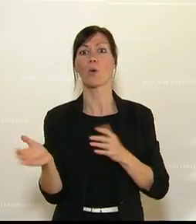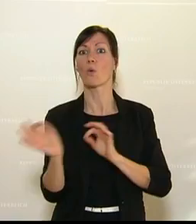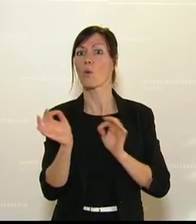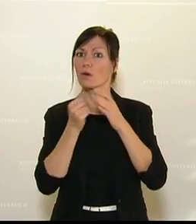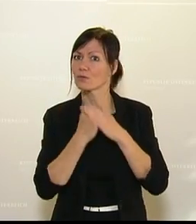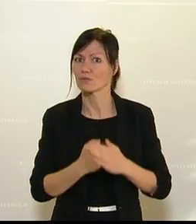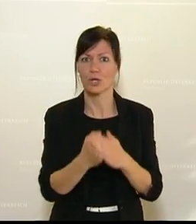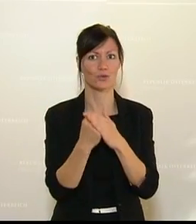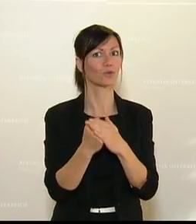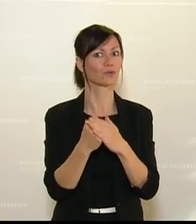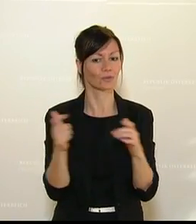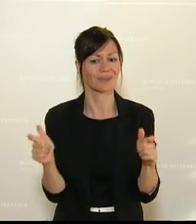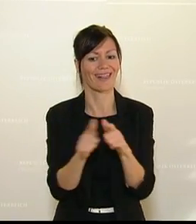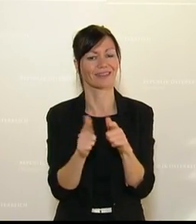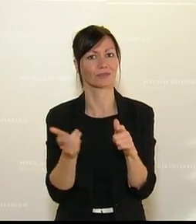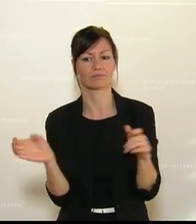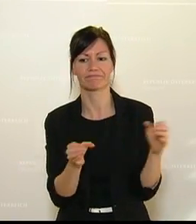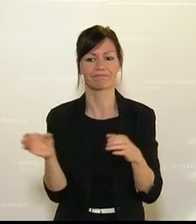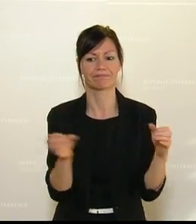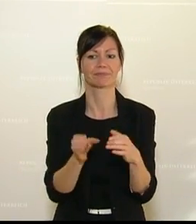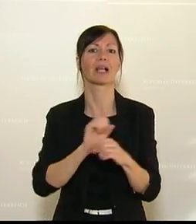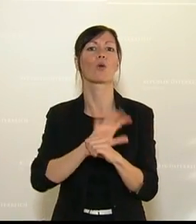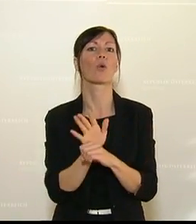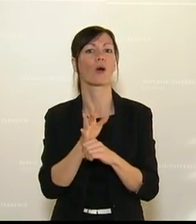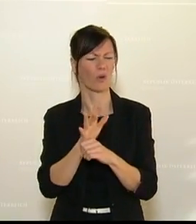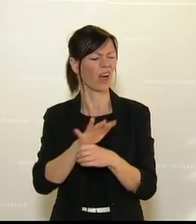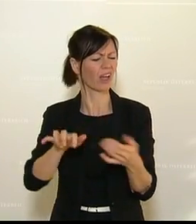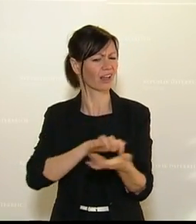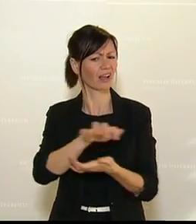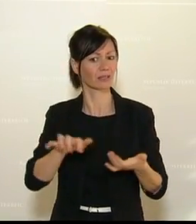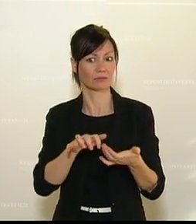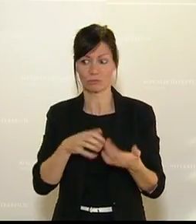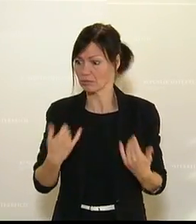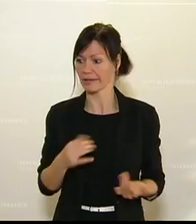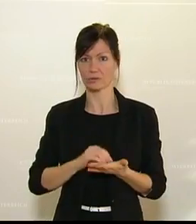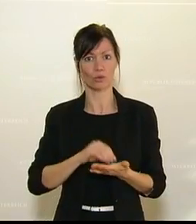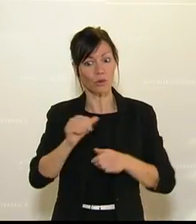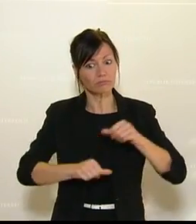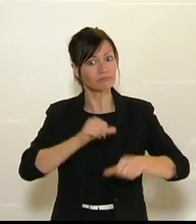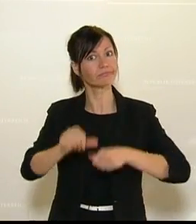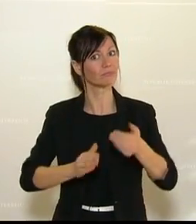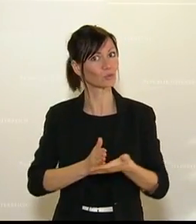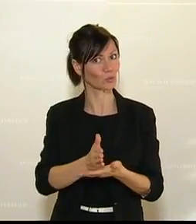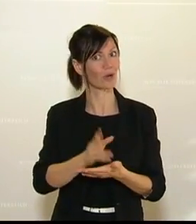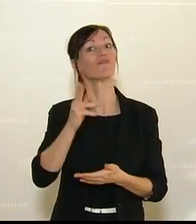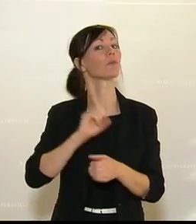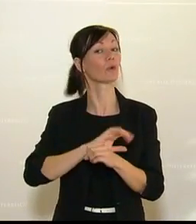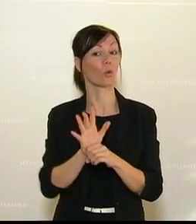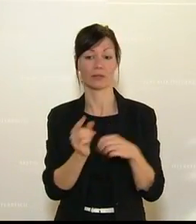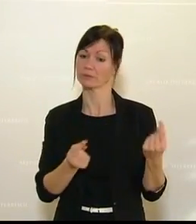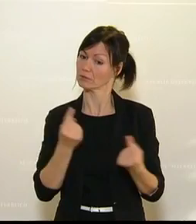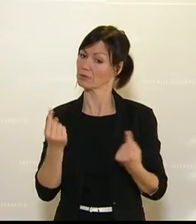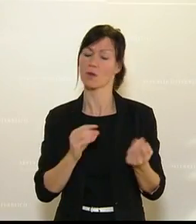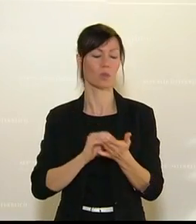in der Corona-Krise, die wir ja immer noch rund um die Uhr durchführen, denn die Corona-Situation hat uns